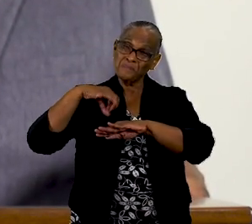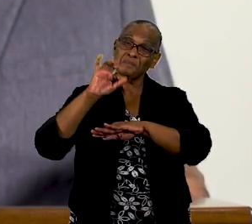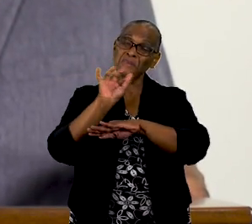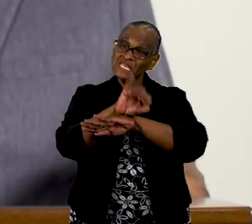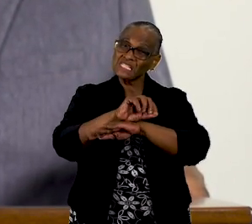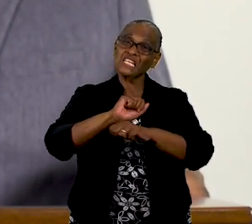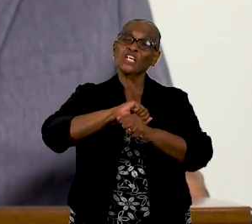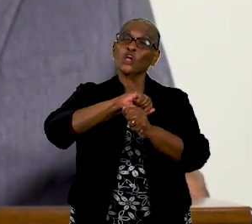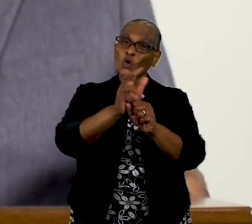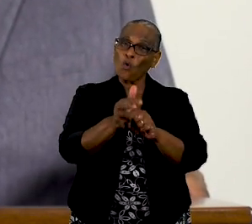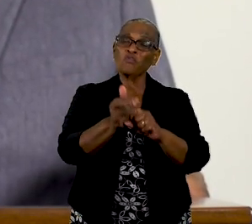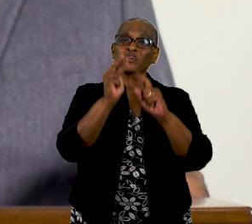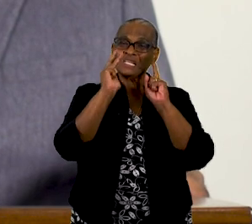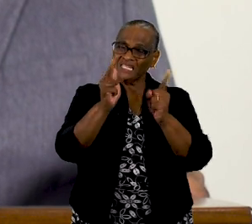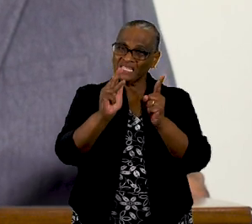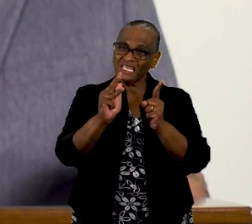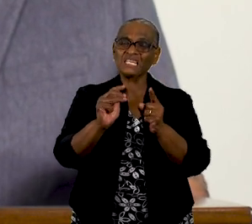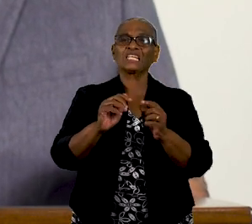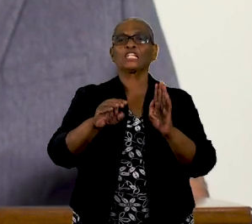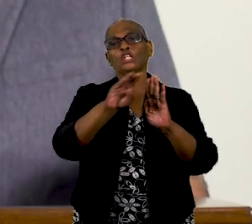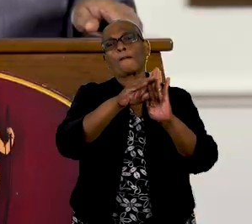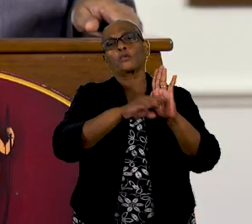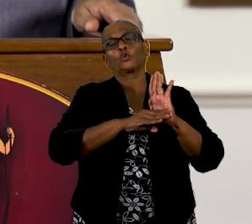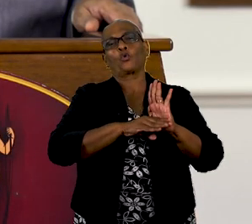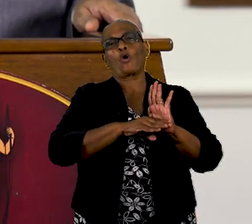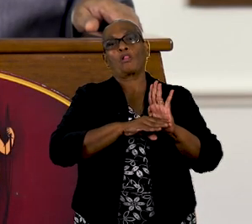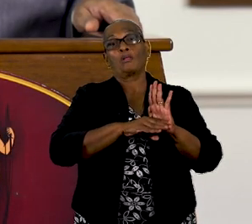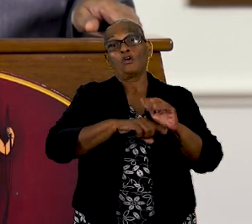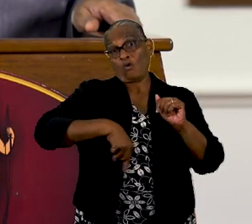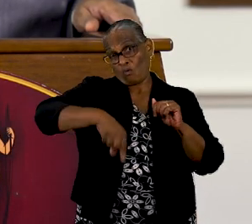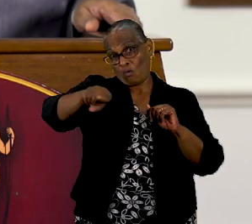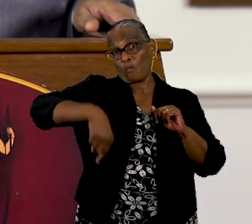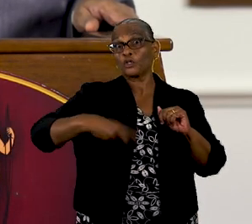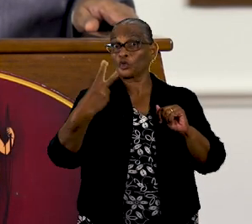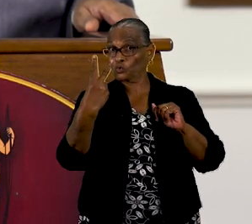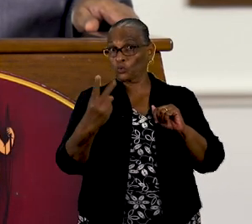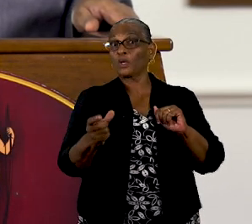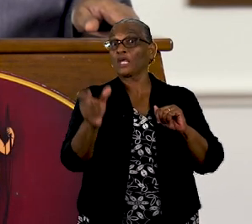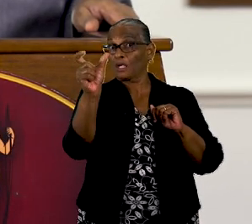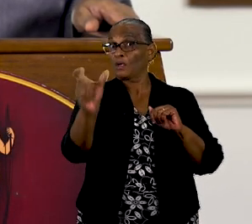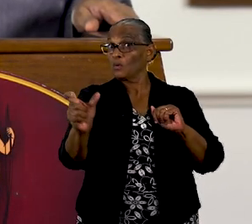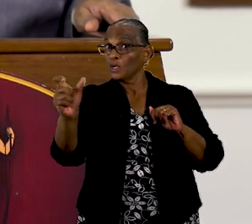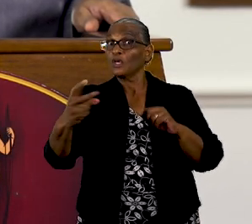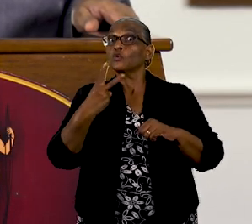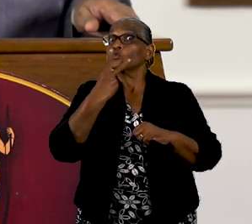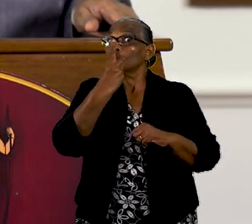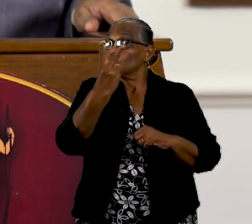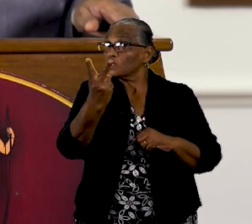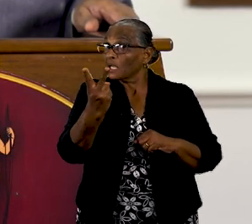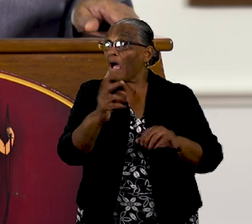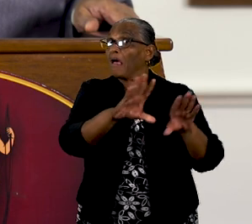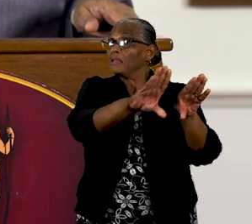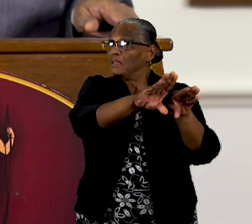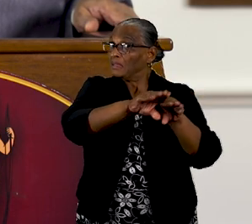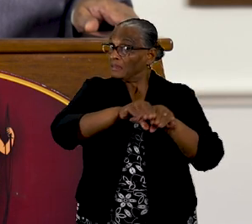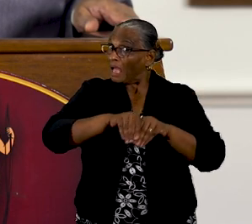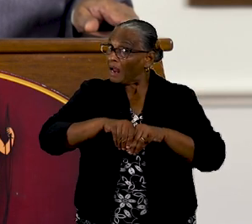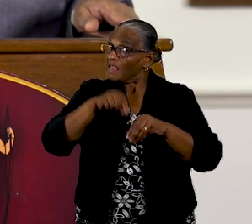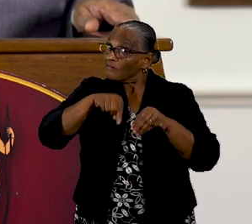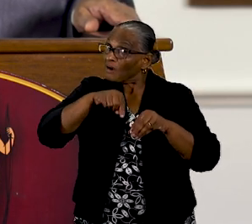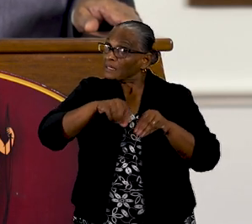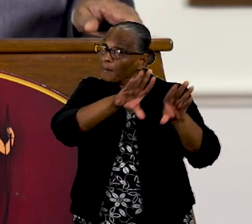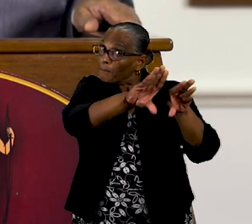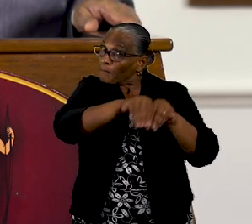-19 preventieprotocollen. De komende twee weken zal het toezicht op de naleving op de